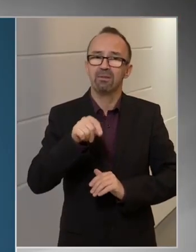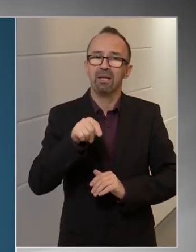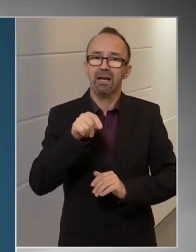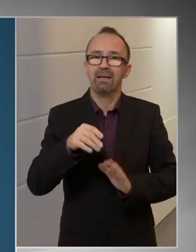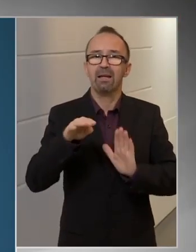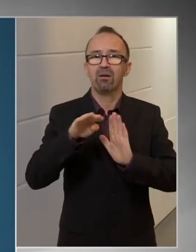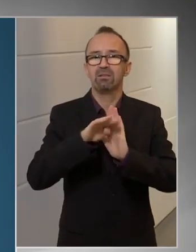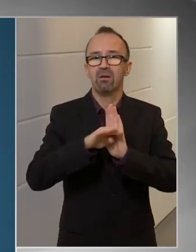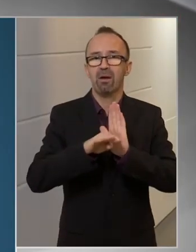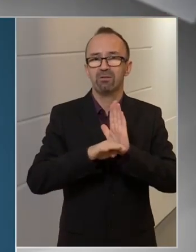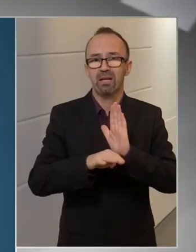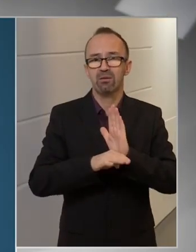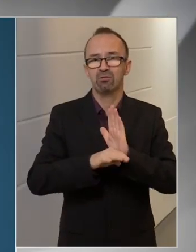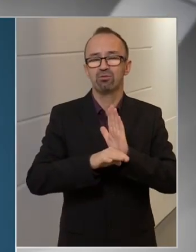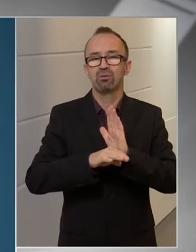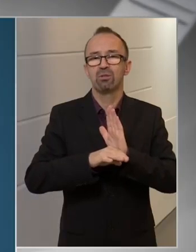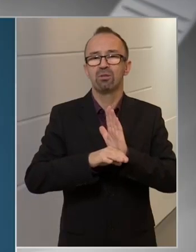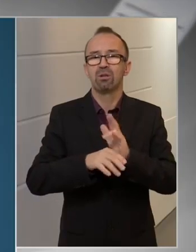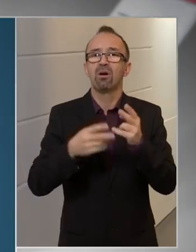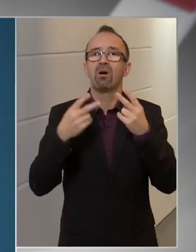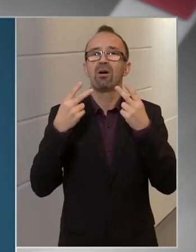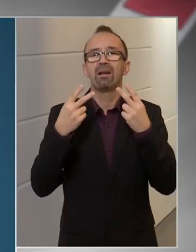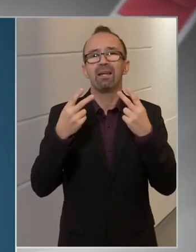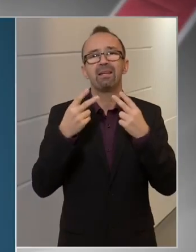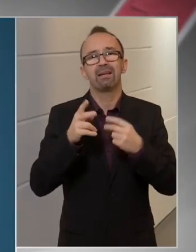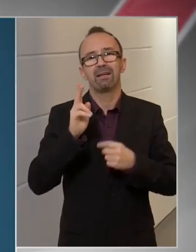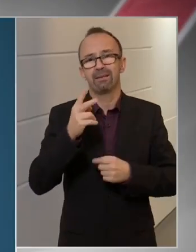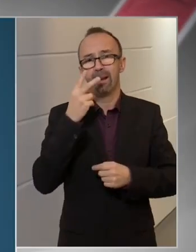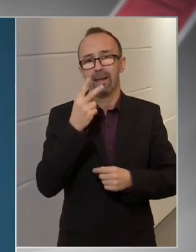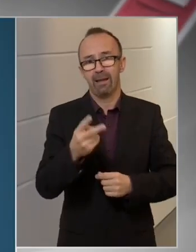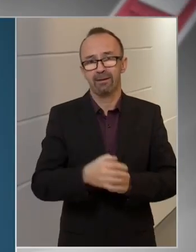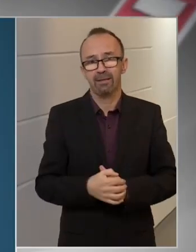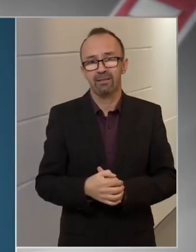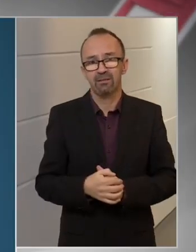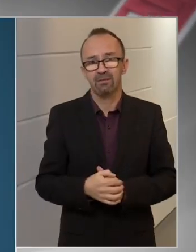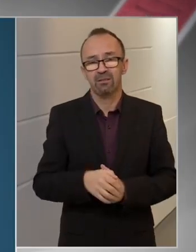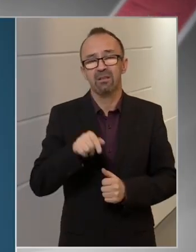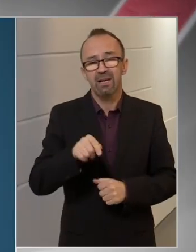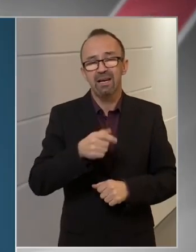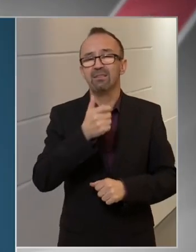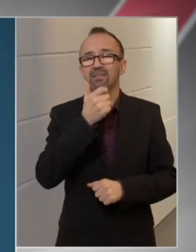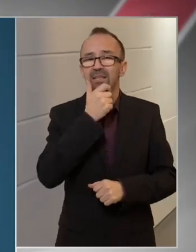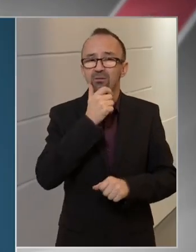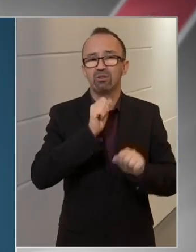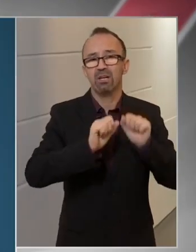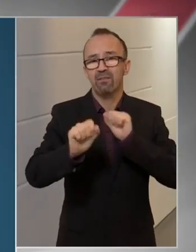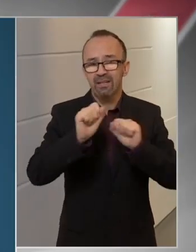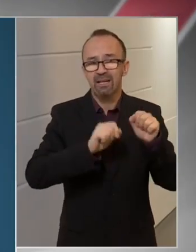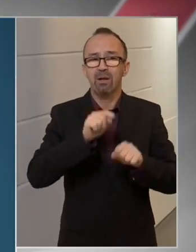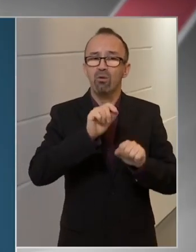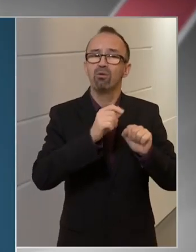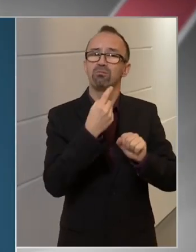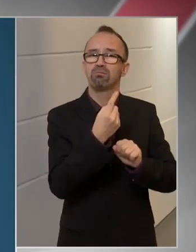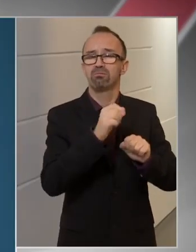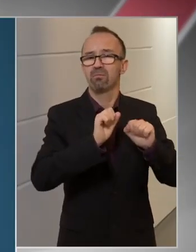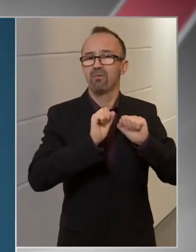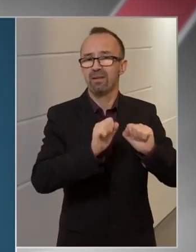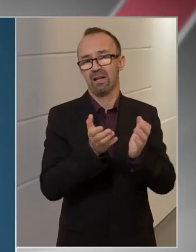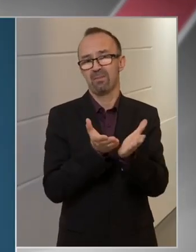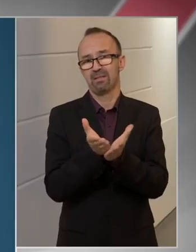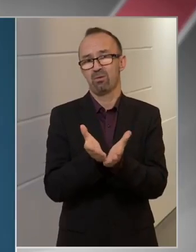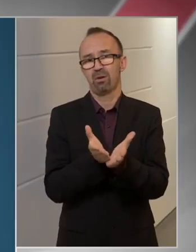a szabályozásnak is a lényegét lássák meg, ez az idősek védelmében az ő védelmüket